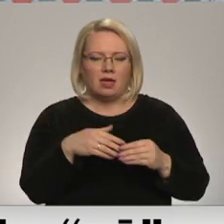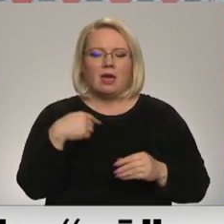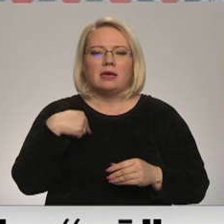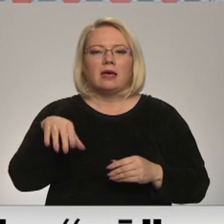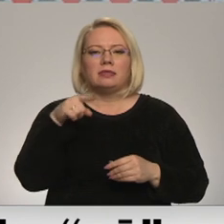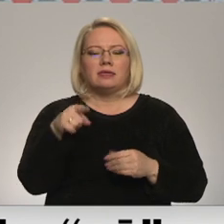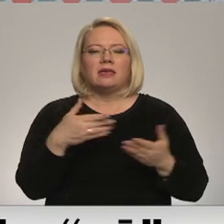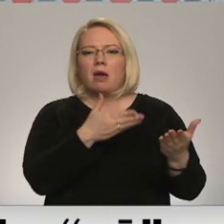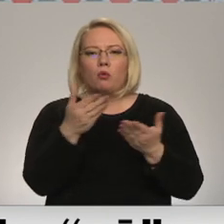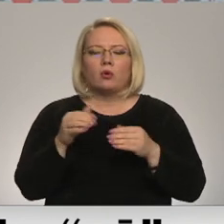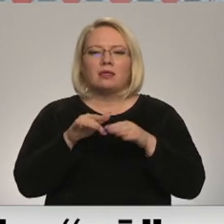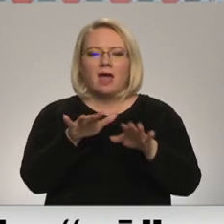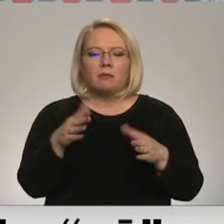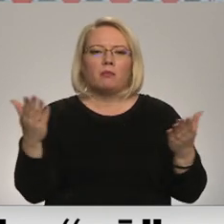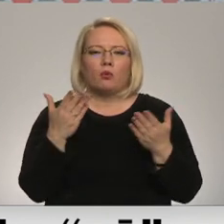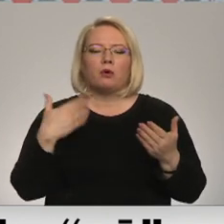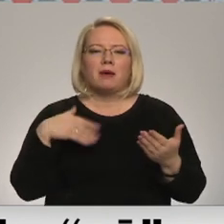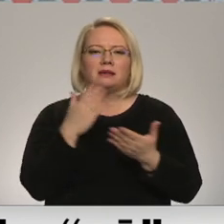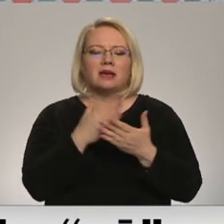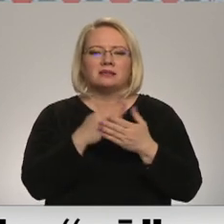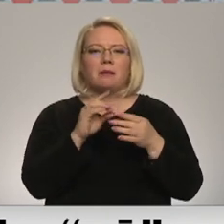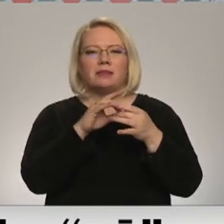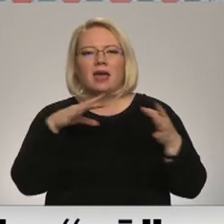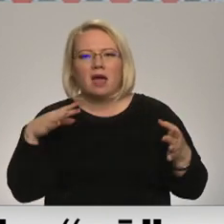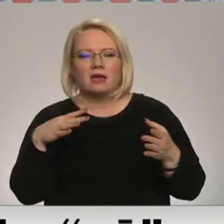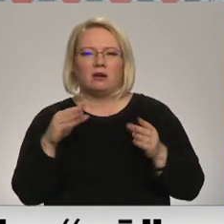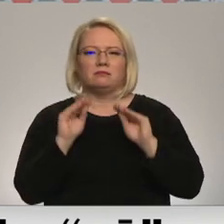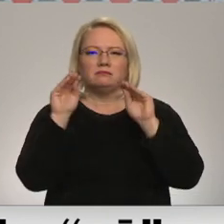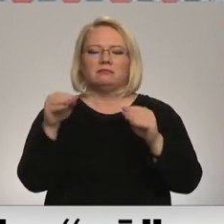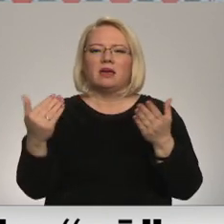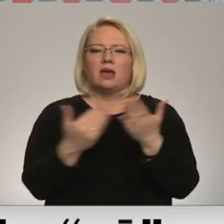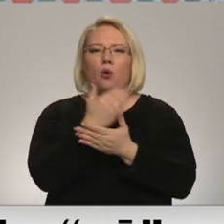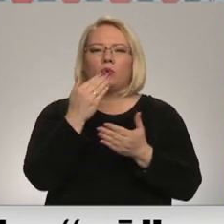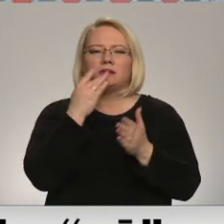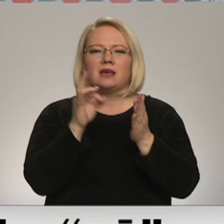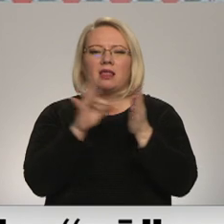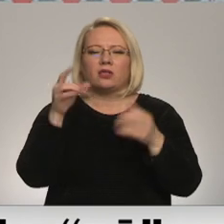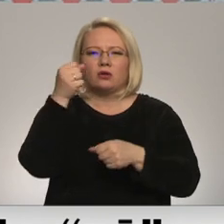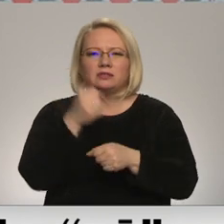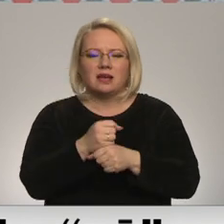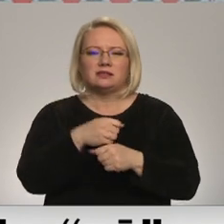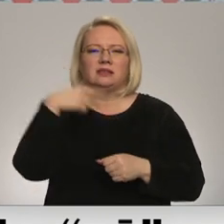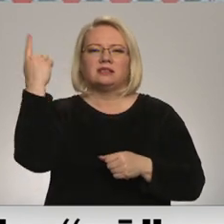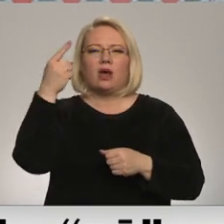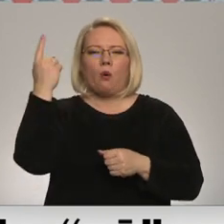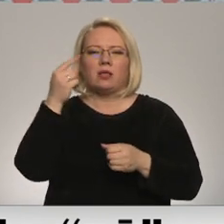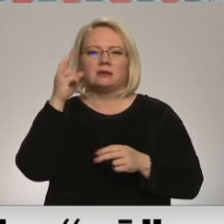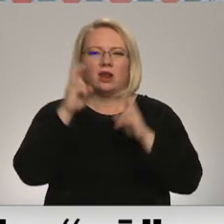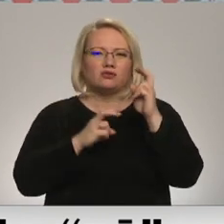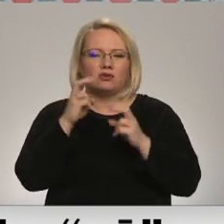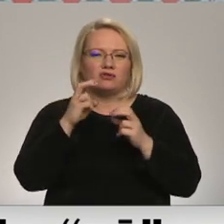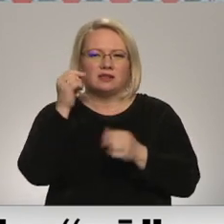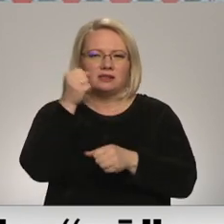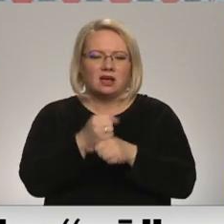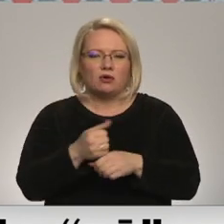kļūstam neatkarīgāki, likot vējas stacijas, likot saules enerģijas stacijas, tas dod iespēju labāk dzīvot